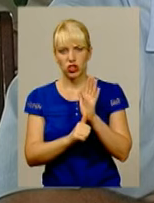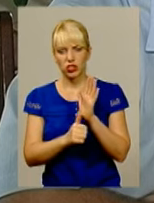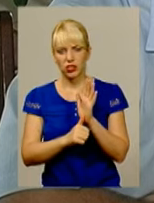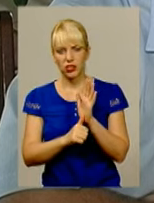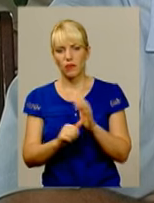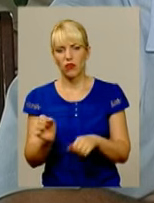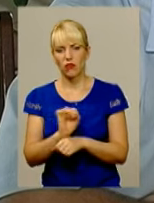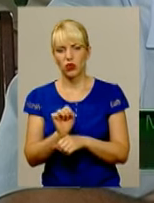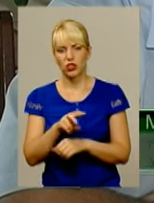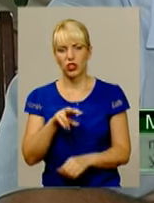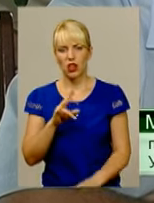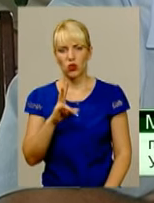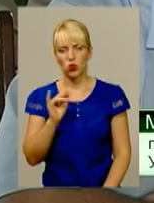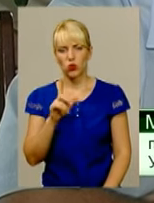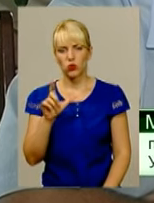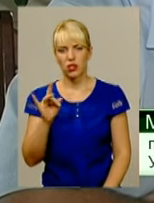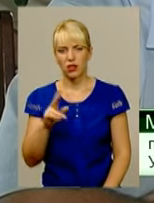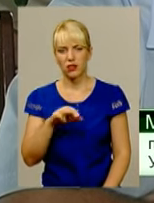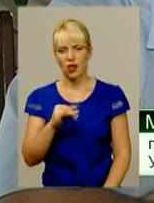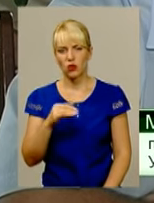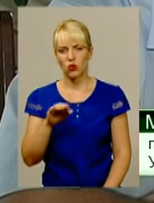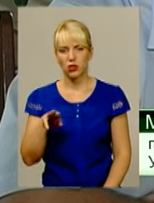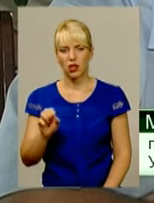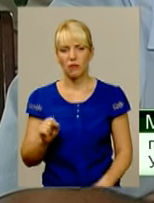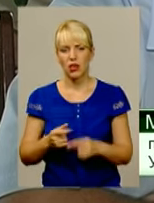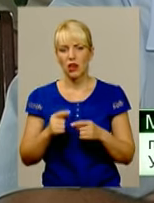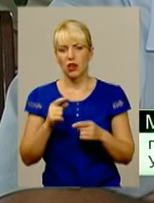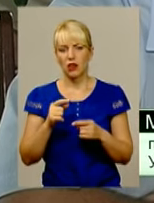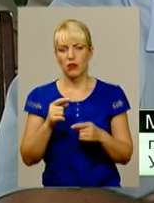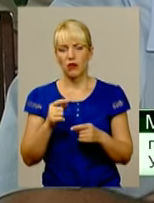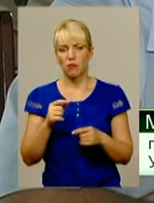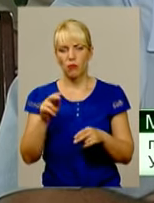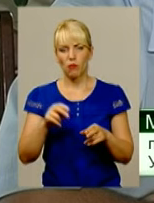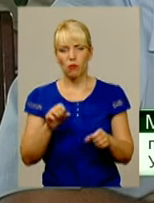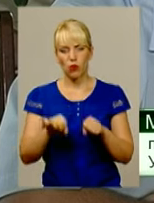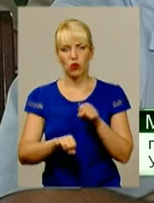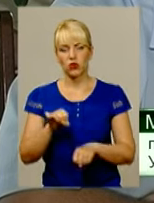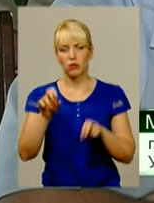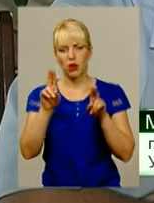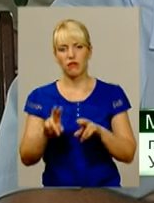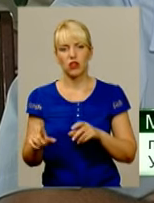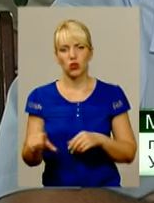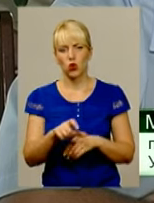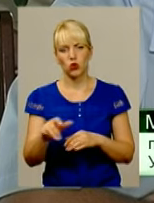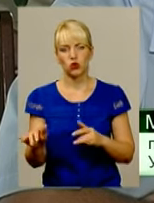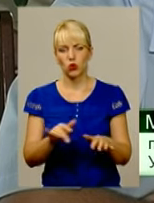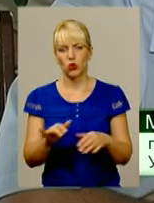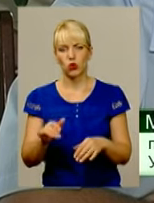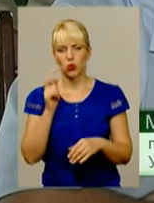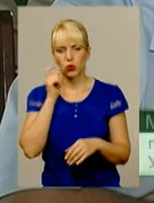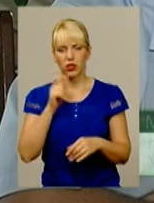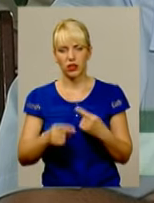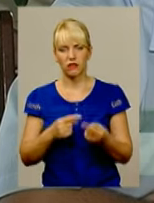«Лан Круйзи» «Тойота» грубо порушив правила дорожнього руху України, наслідок чого